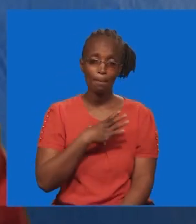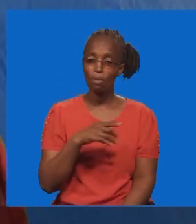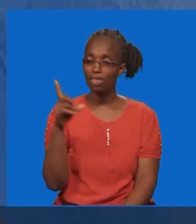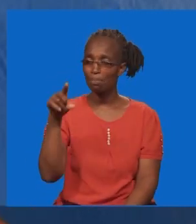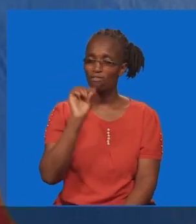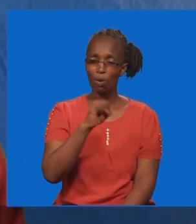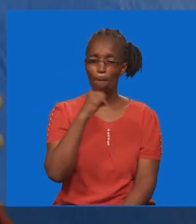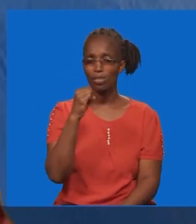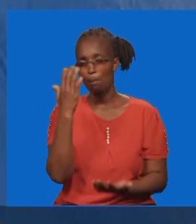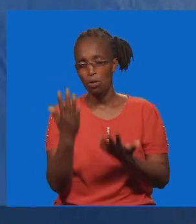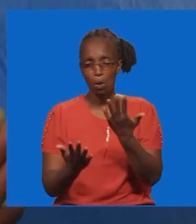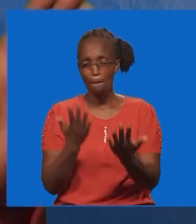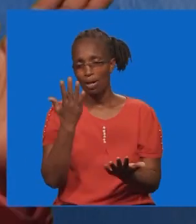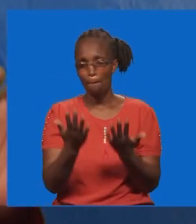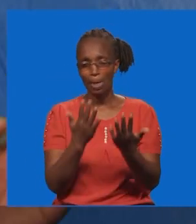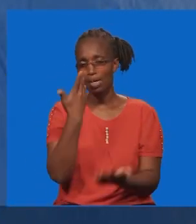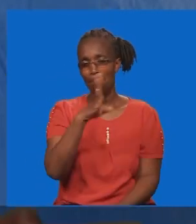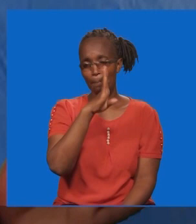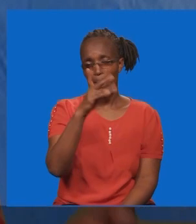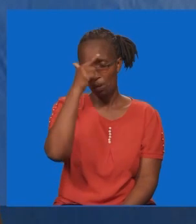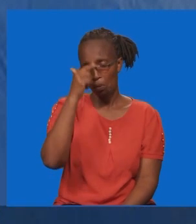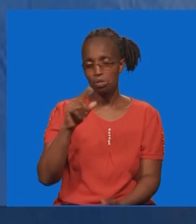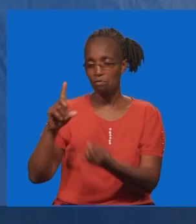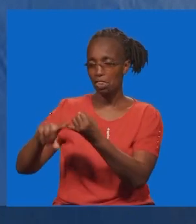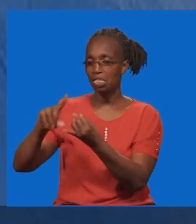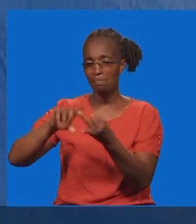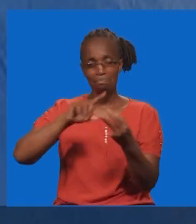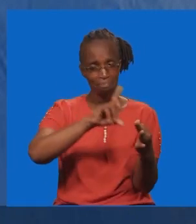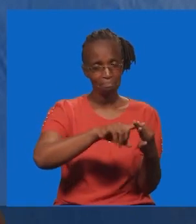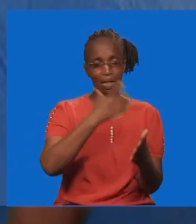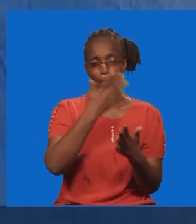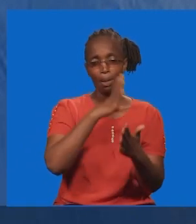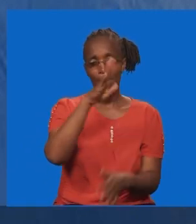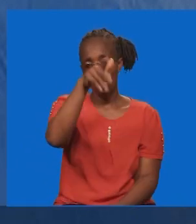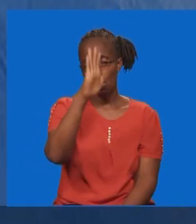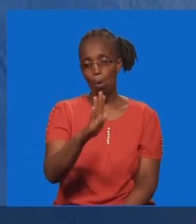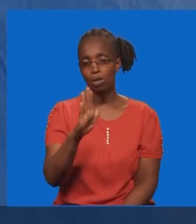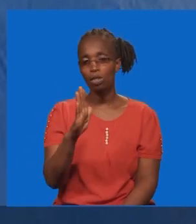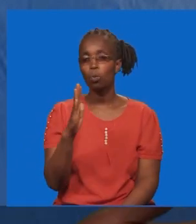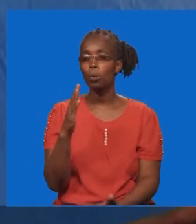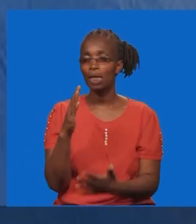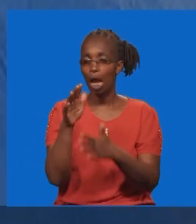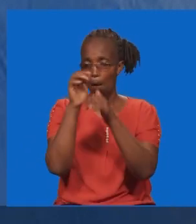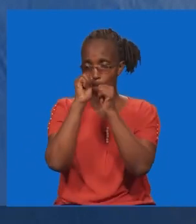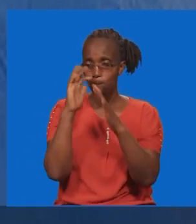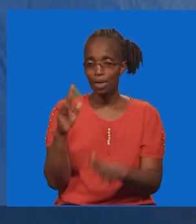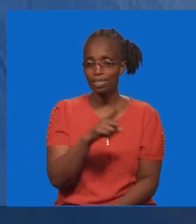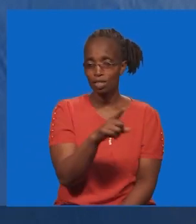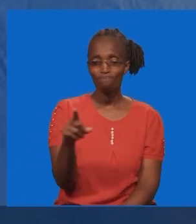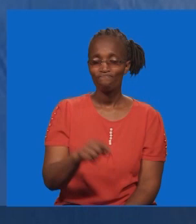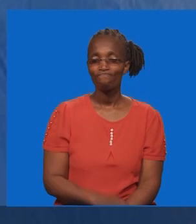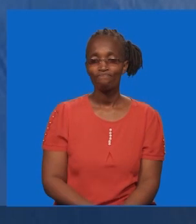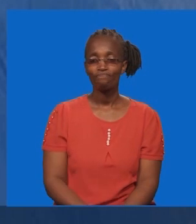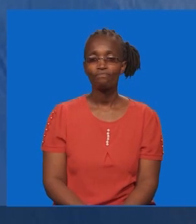wengine afananiswi. Akika unawambia kwa sababu ya ii na ii. Na ninajua ya kwamba buwana hata zidi kukusaidia. Buwana haku bariki sana.